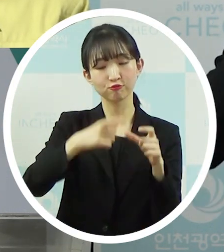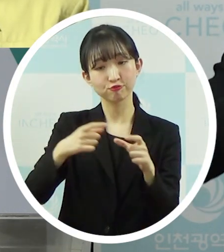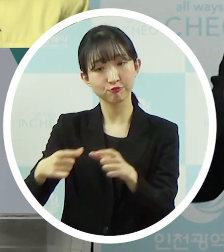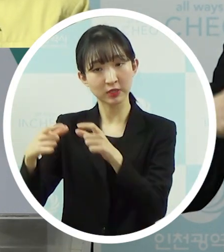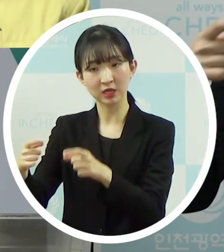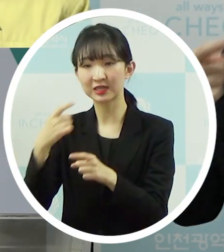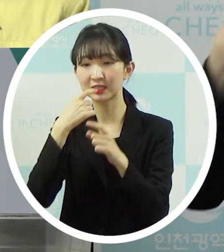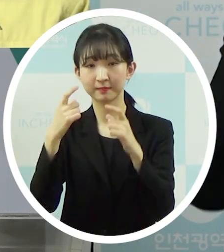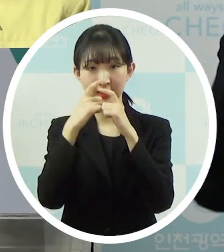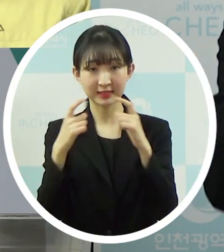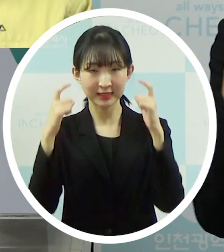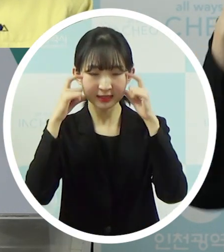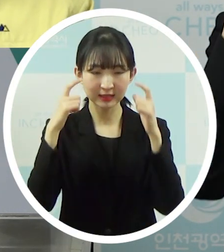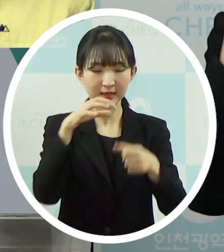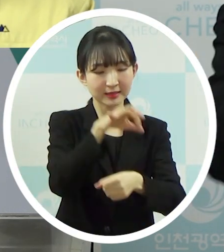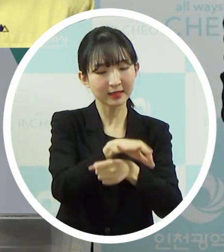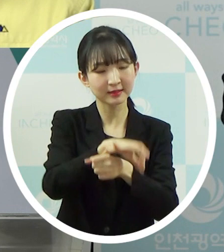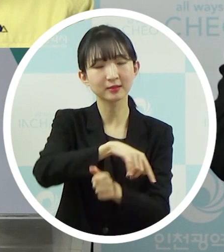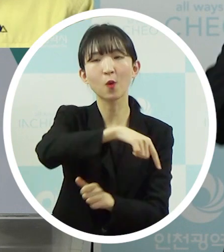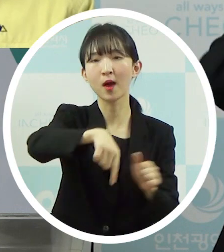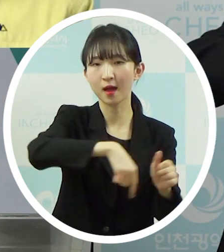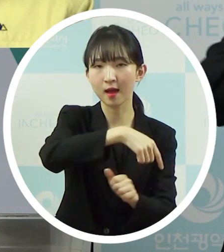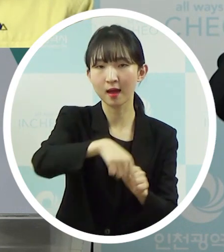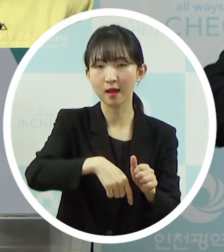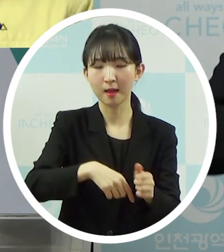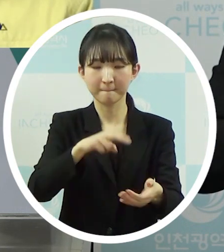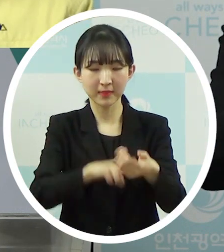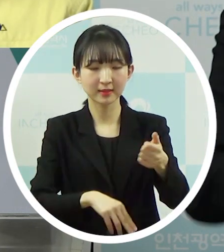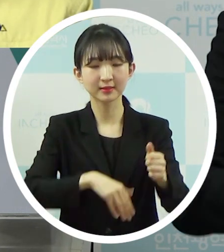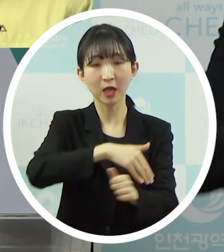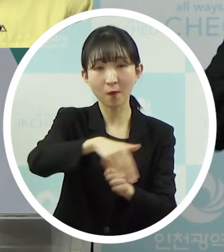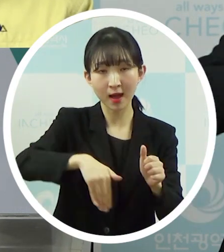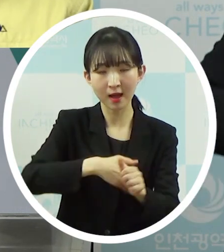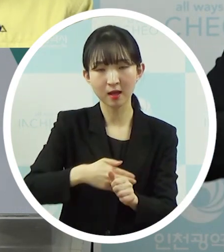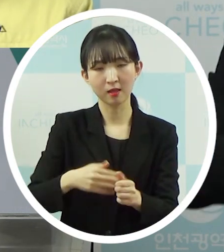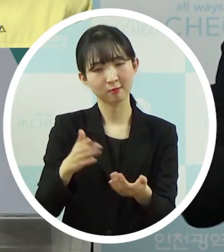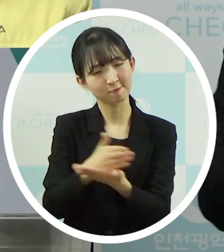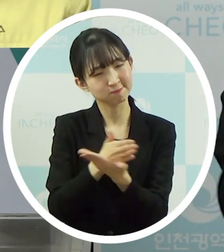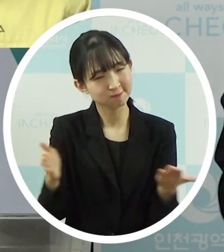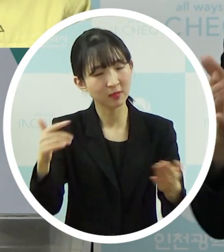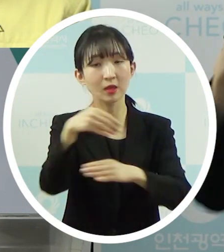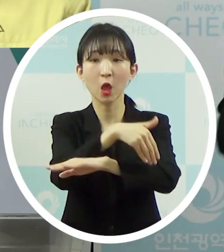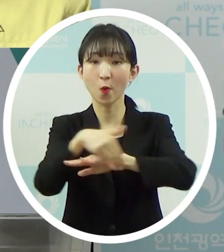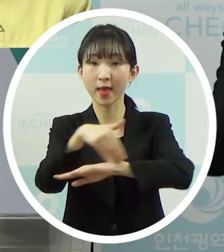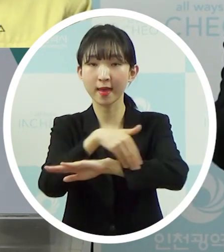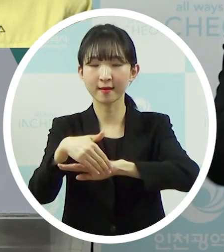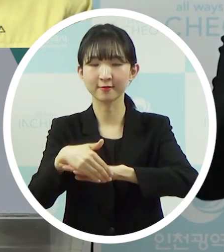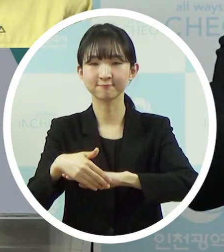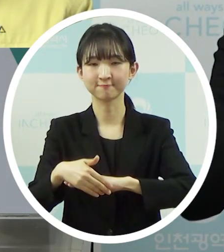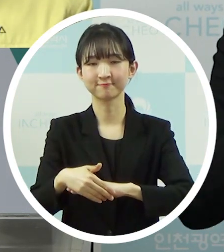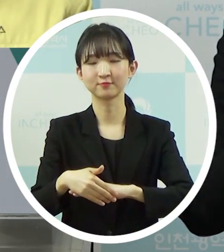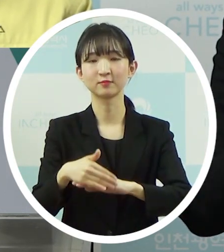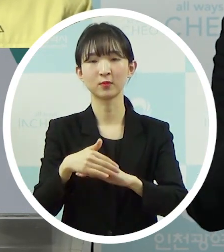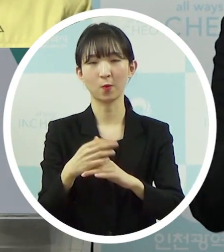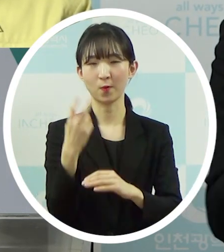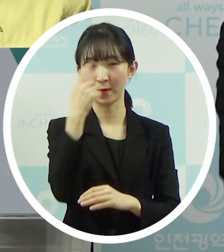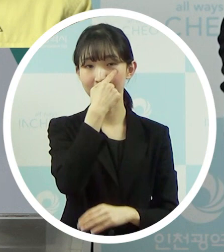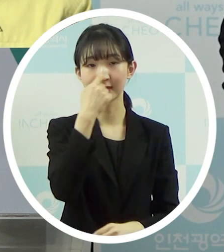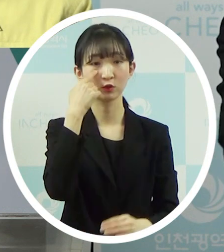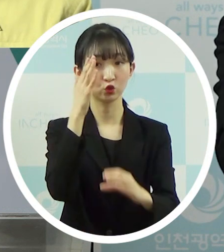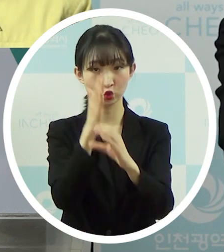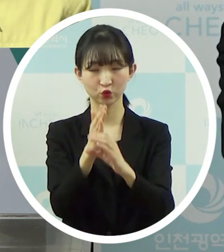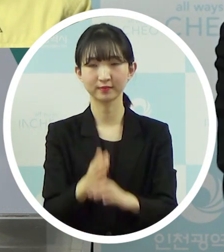마스크를 구입하고 있는 현황 지금 구입되어 있는 현황 내부계획 등을 저희들이 일단 파악을 해봤습니다. 지금